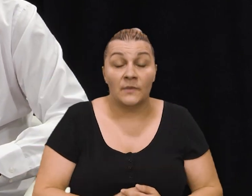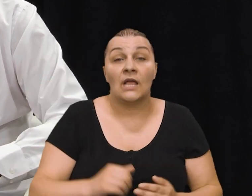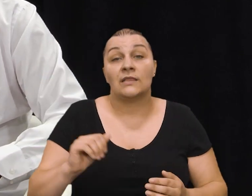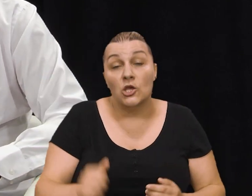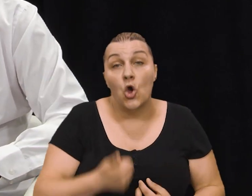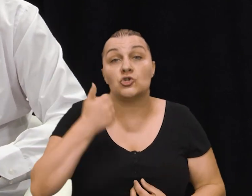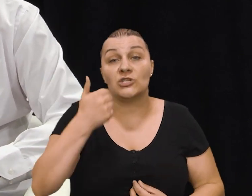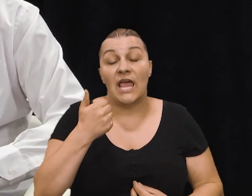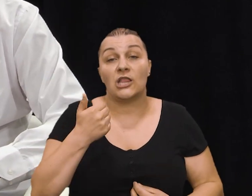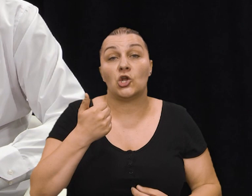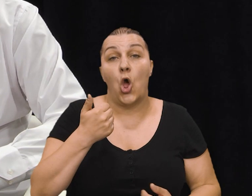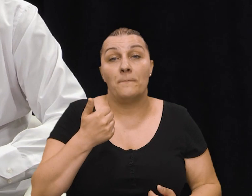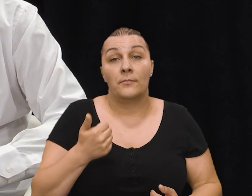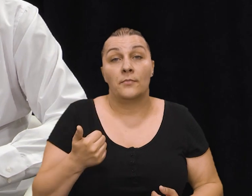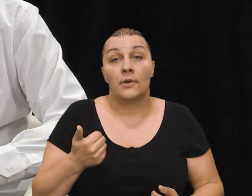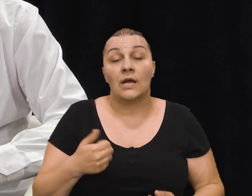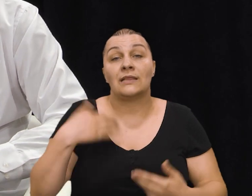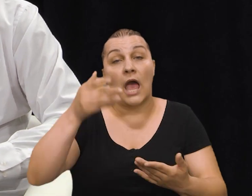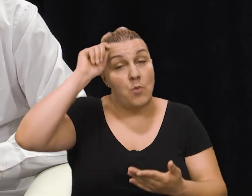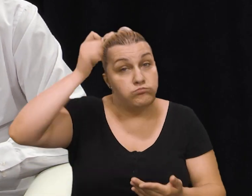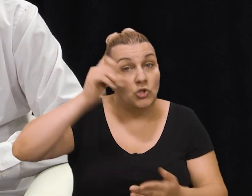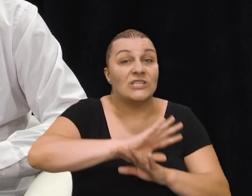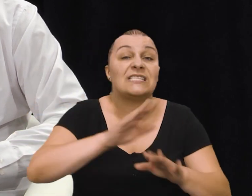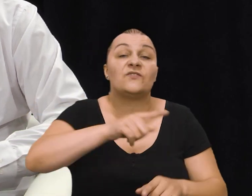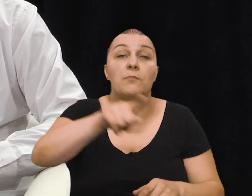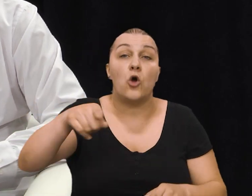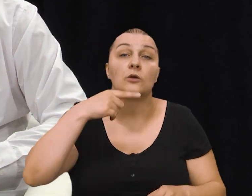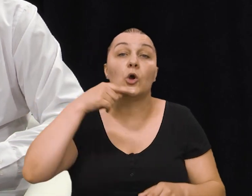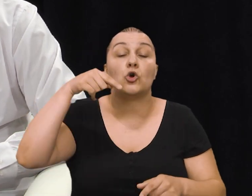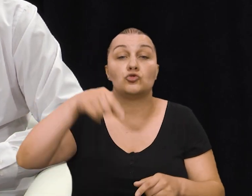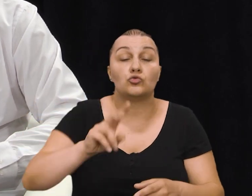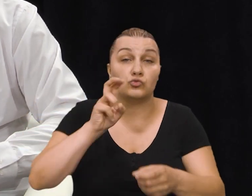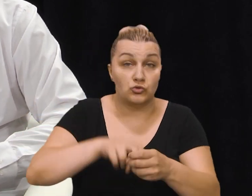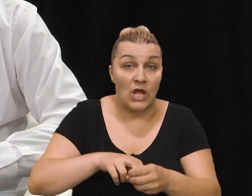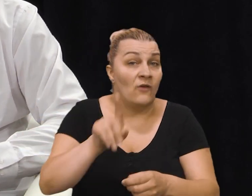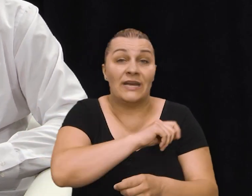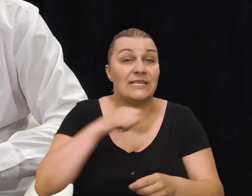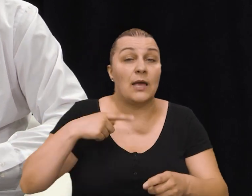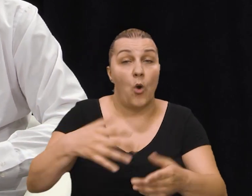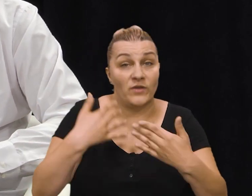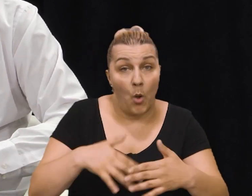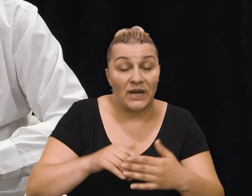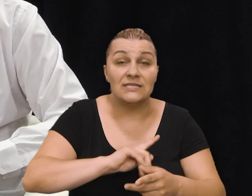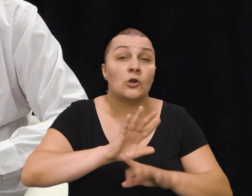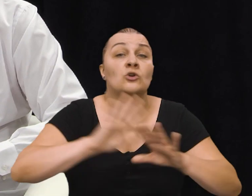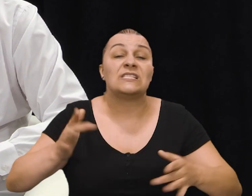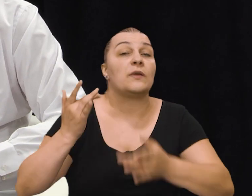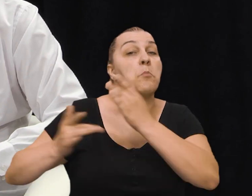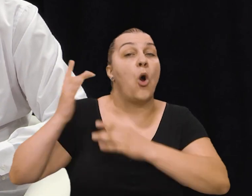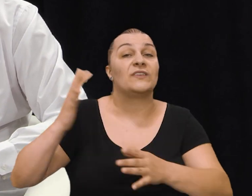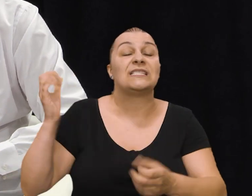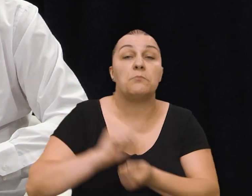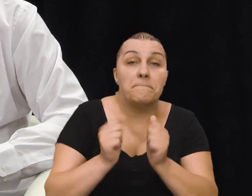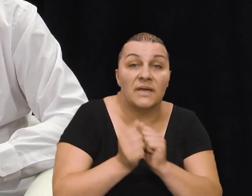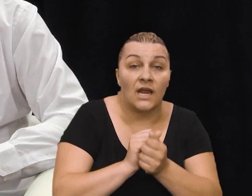Knin pa da još jednom odamo počast svima onima koji su sludovali ne samo u toj operaciji nego svim povijesnim